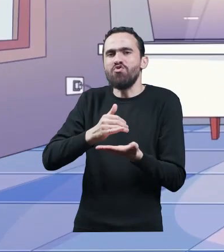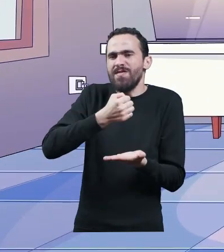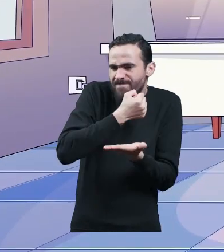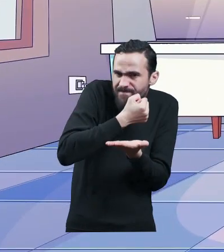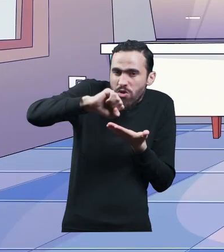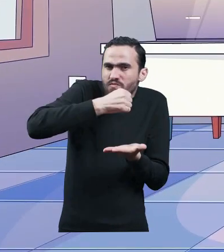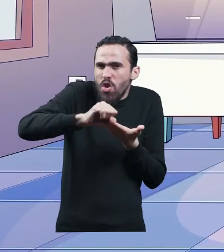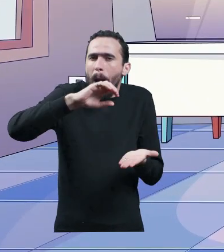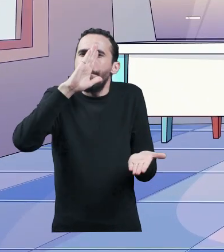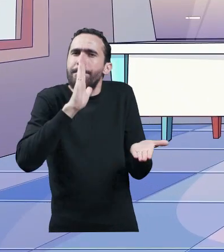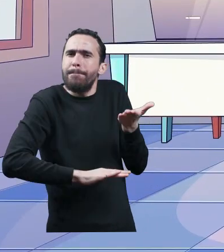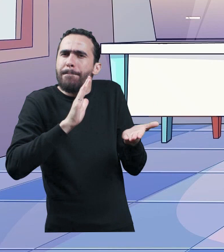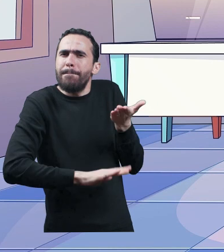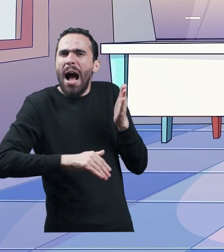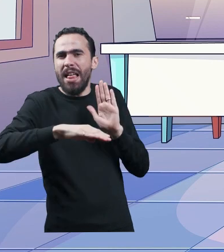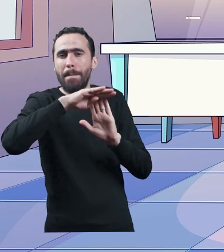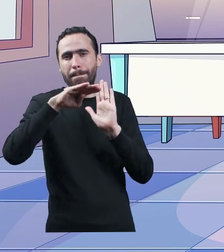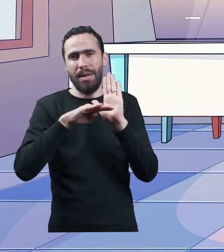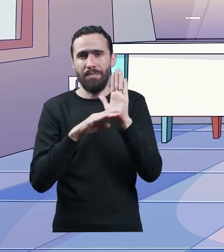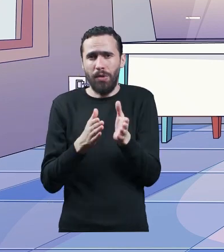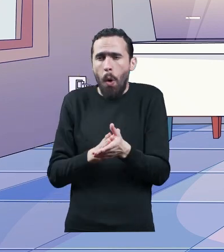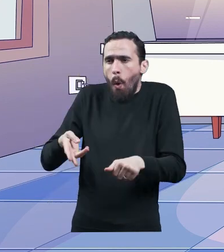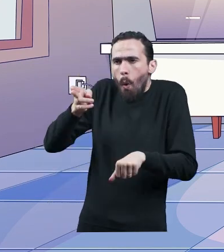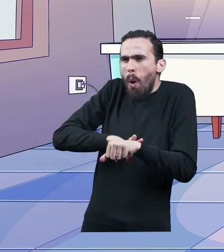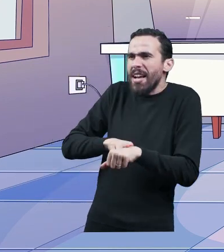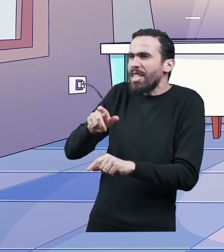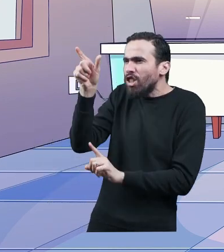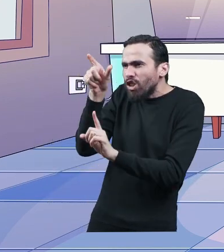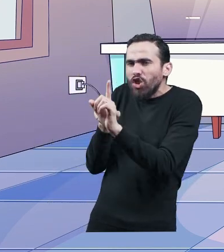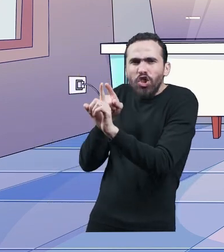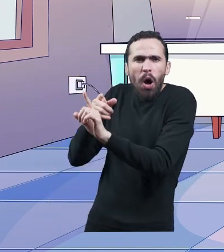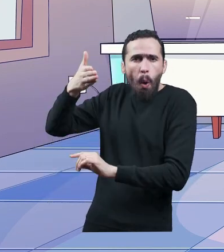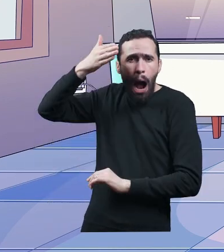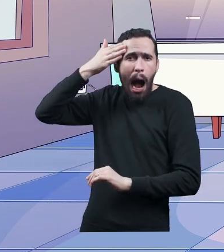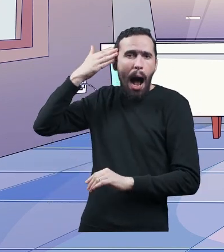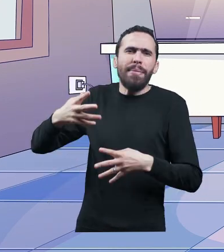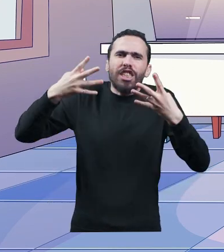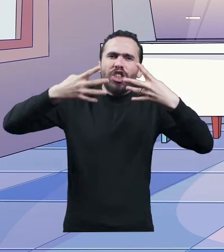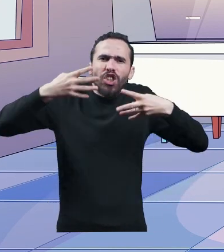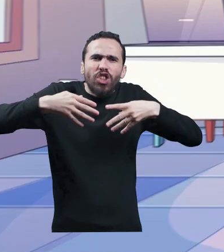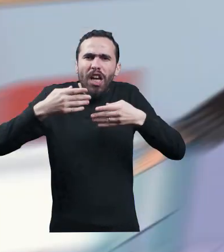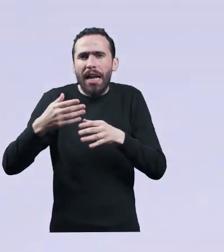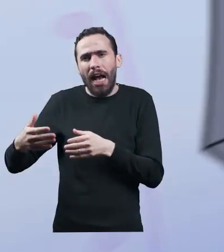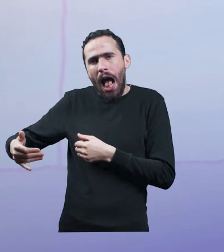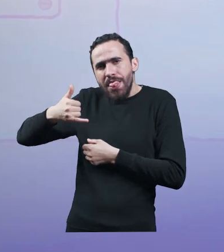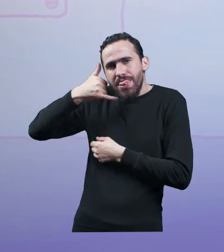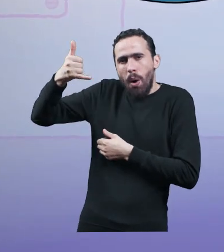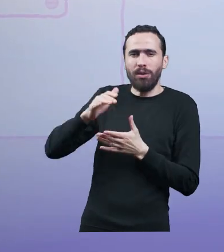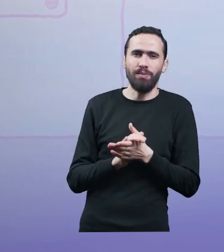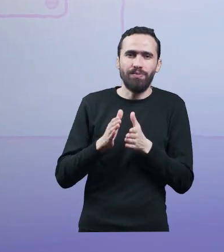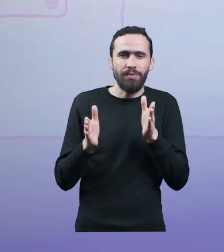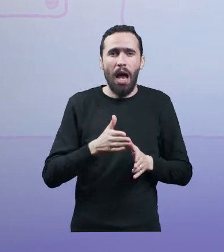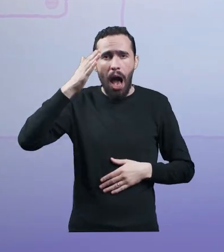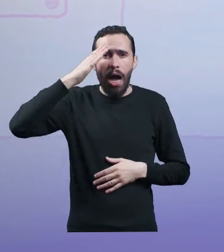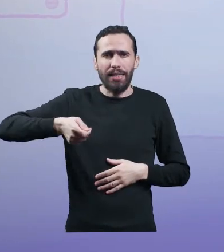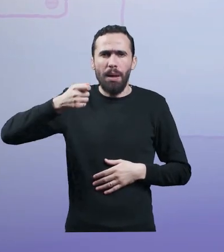وبالتأكيد علينا الاستعانة بالدعم الفني من خلال التواصل مع الشركة المصنعة السلام